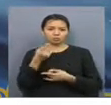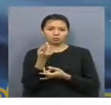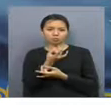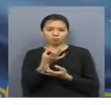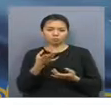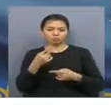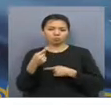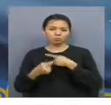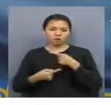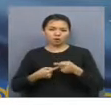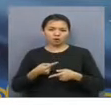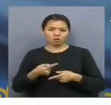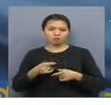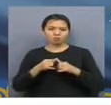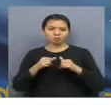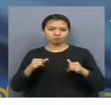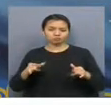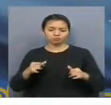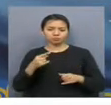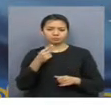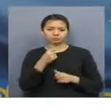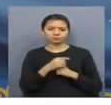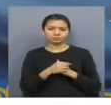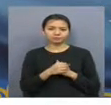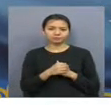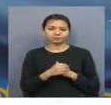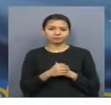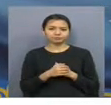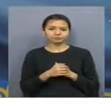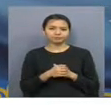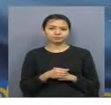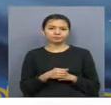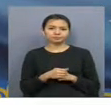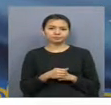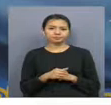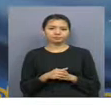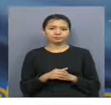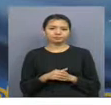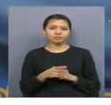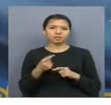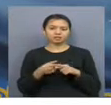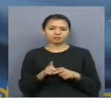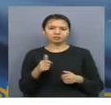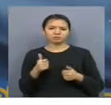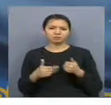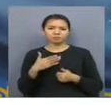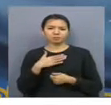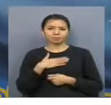жастарға белгілтанда бір насихат жүгізі болып тавлады. Бұл байқауды біз